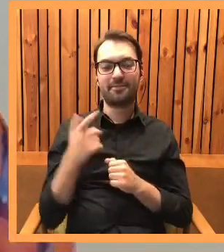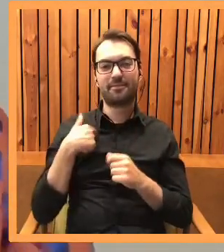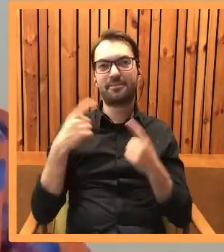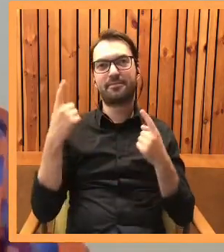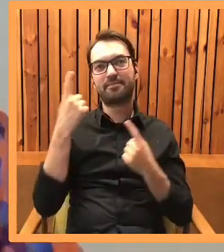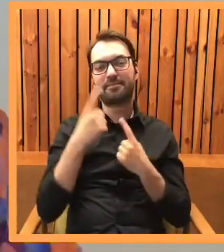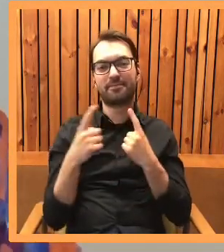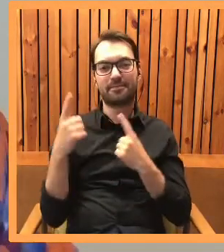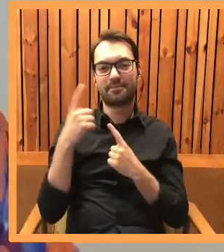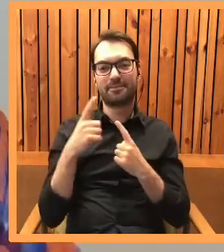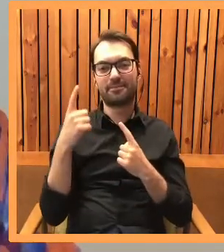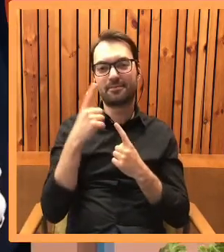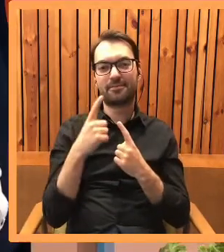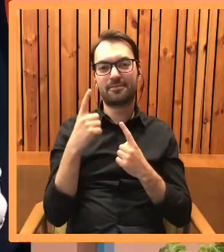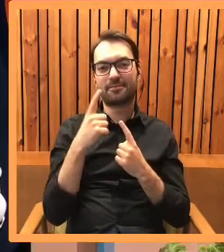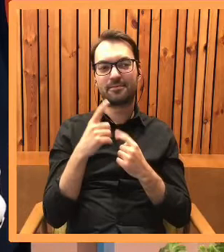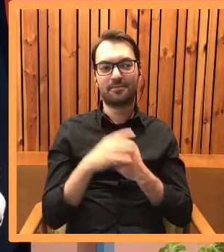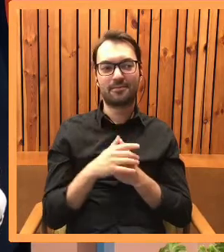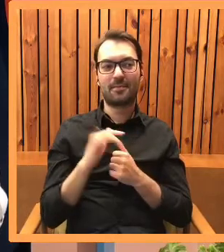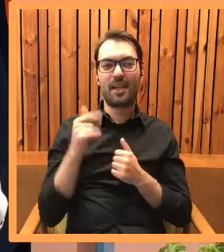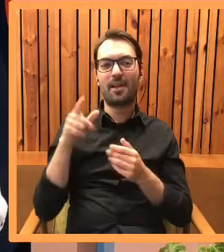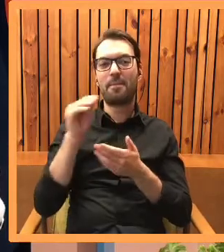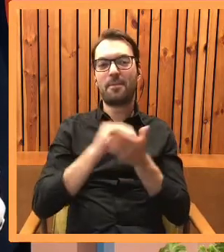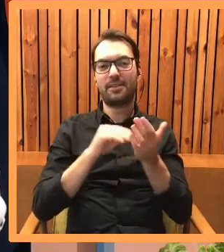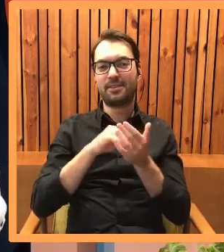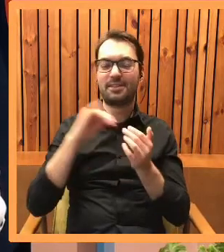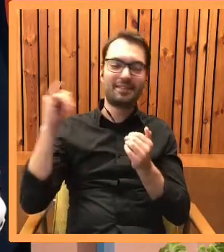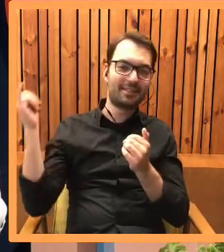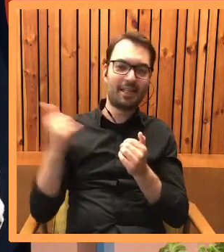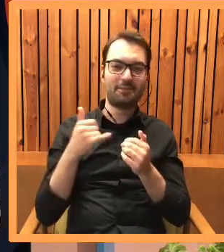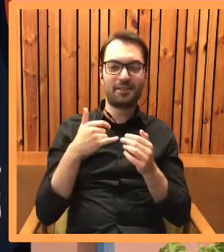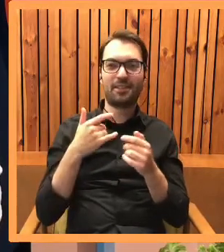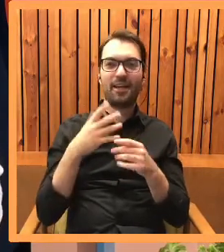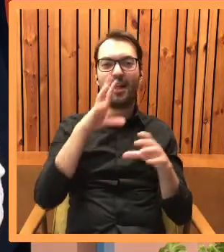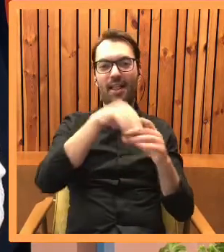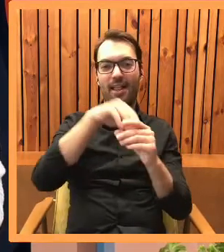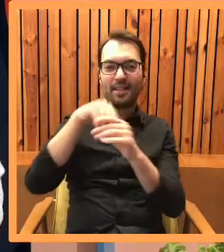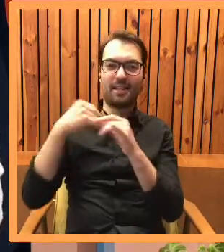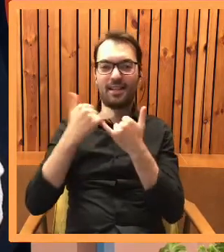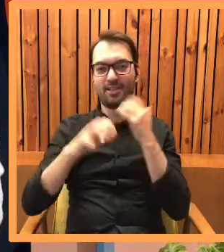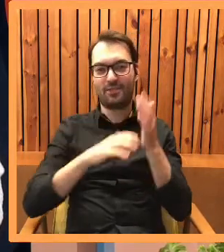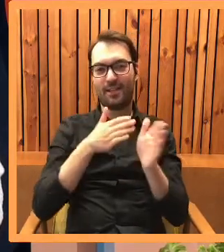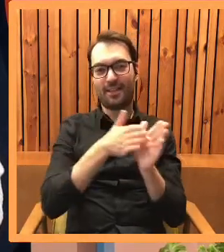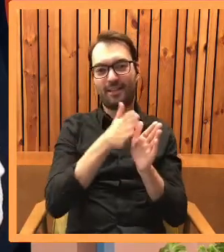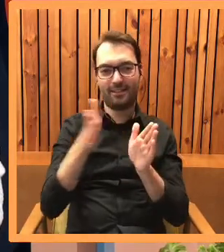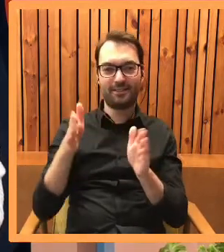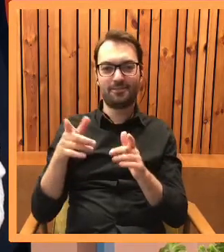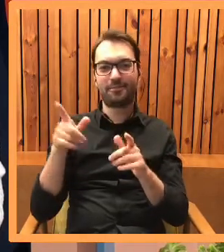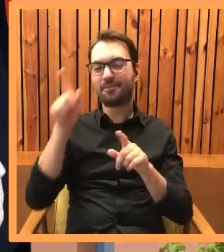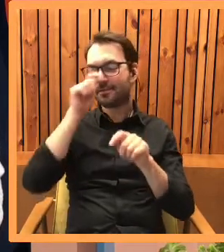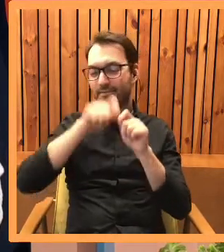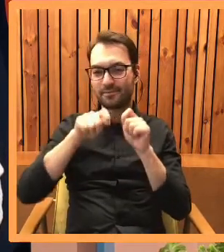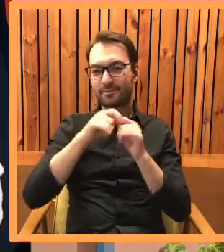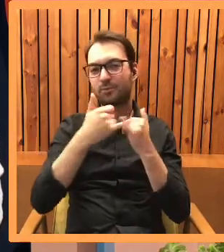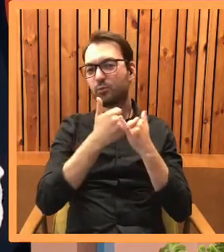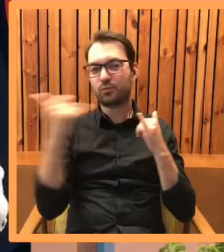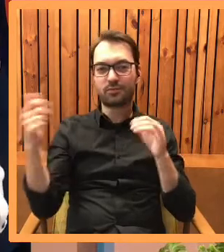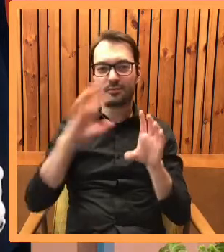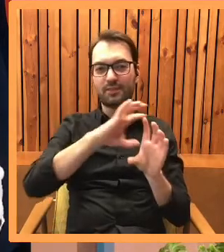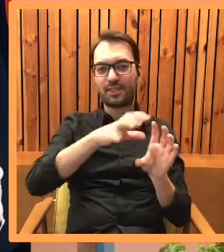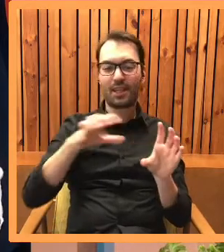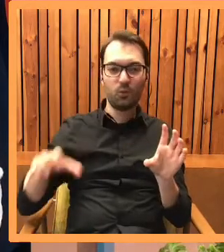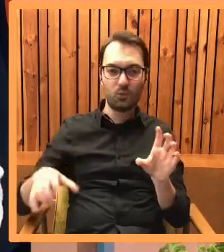pomyślałam, że Ty pisząc wchodzisz za każdym razem do innych światów. Zresztą powtarzałaś to w wielu wywiadach, że sprawdzasz różne gatunki, żeby